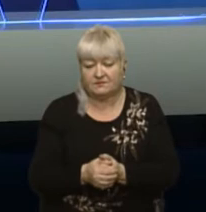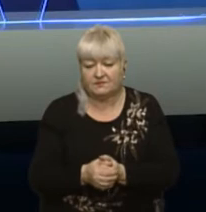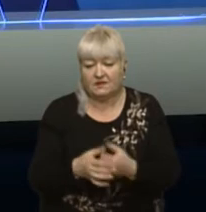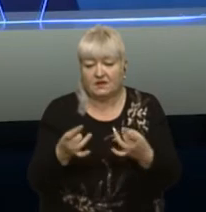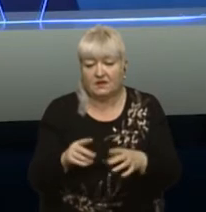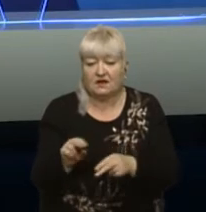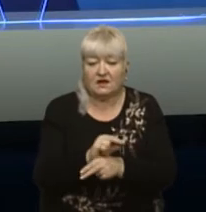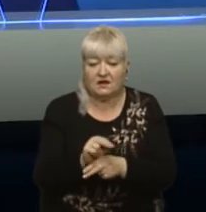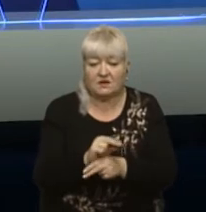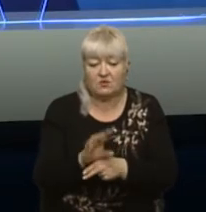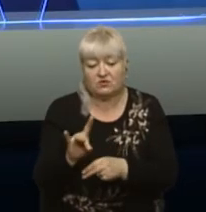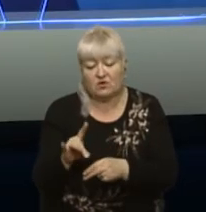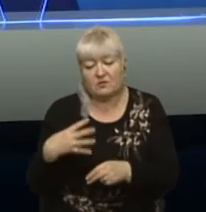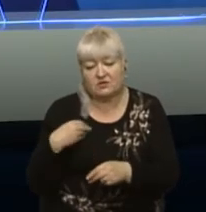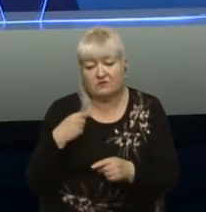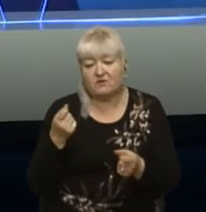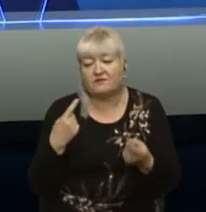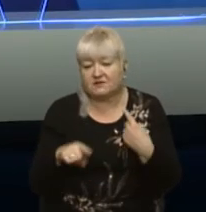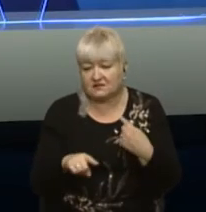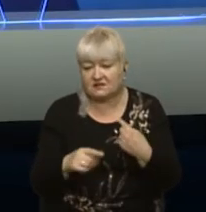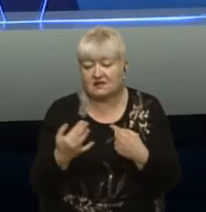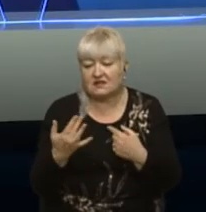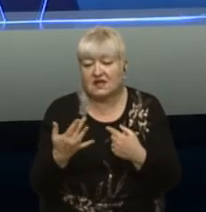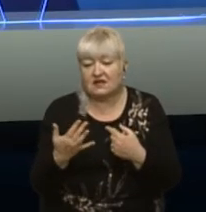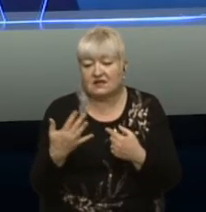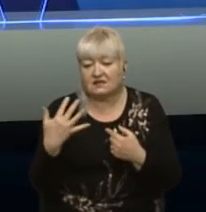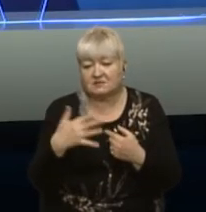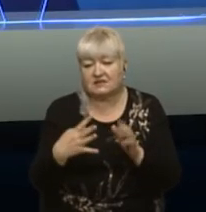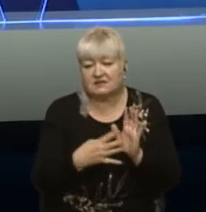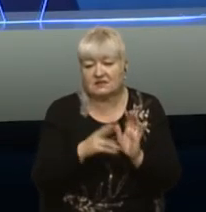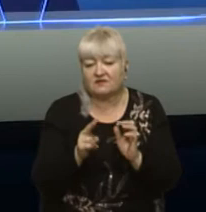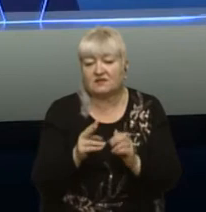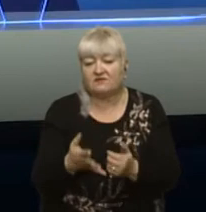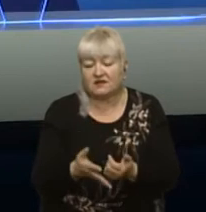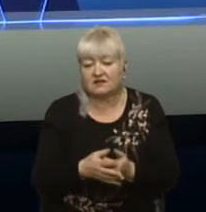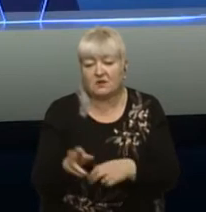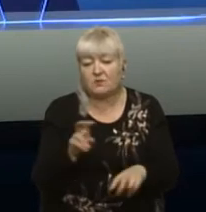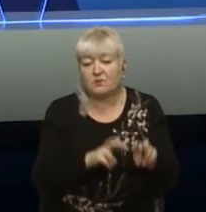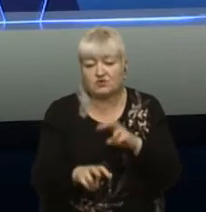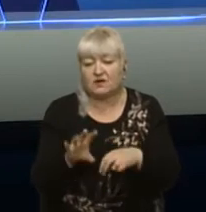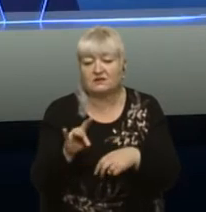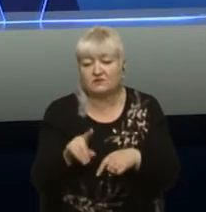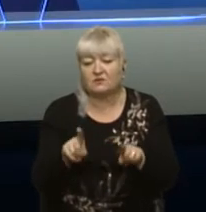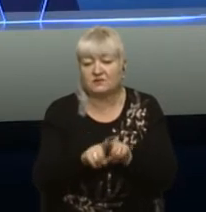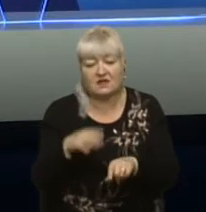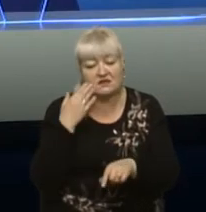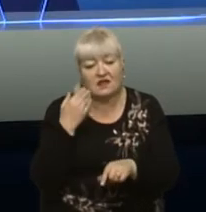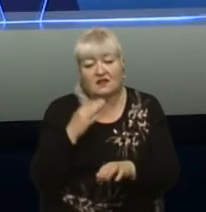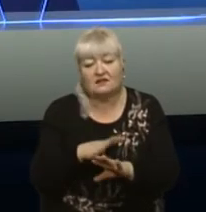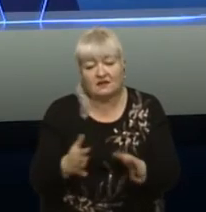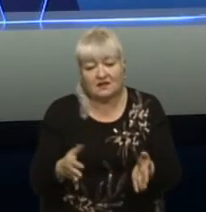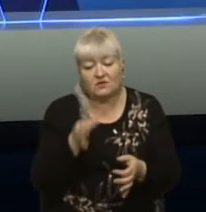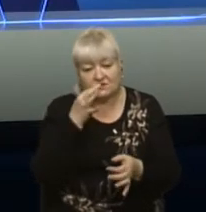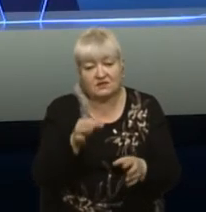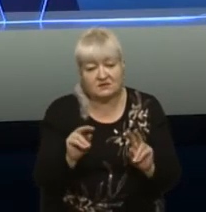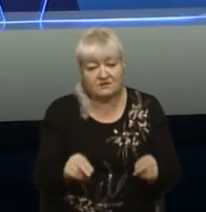Другобичі і Львова відрізняється. навіть ту кількість 59-ти квартир пошукати в Другобичі теж є нелегко. Теж відверто